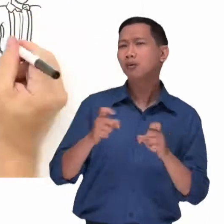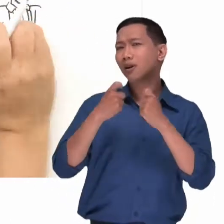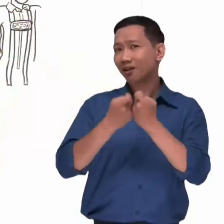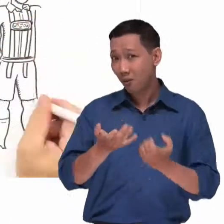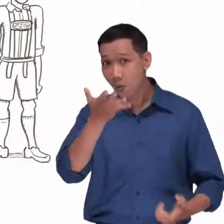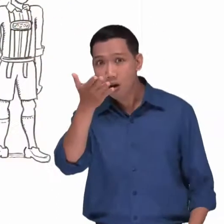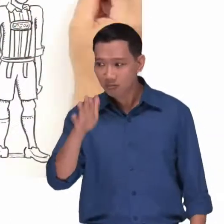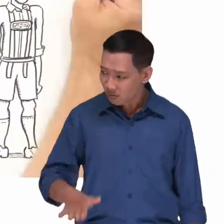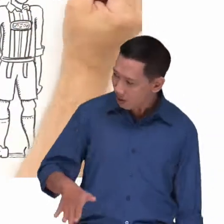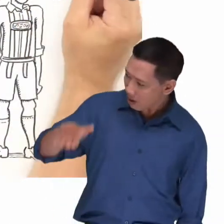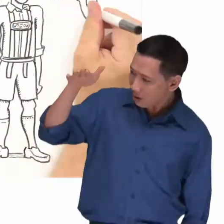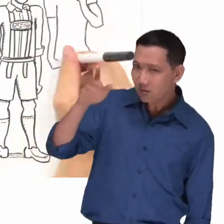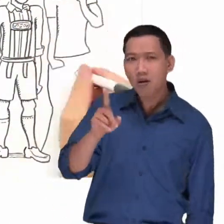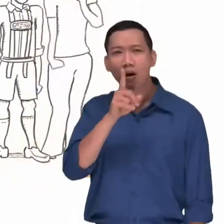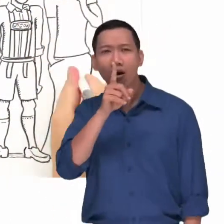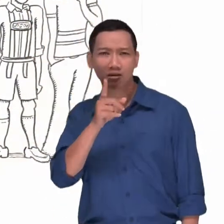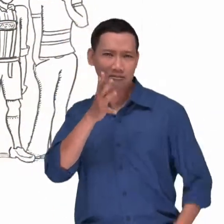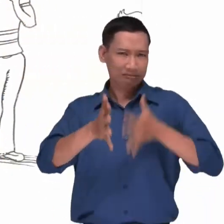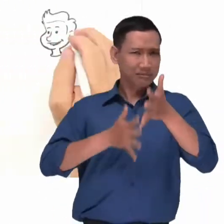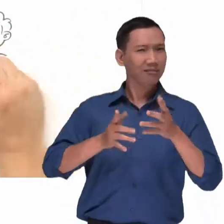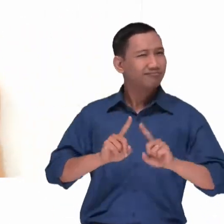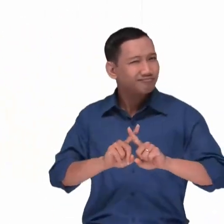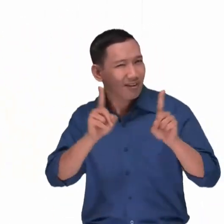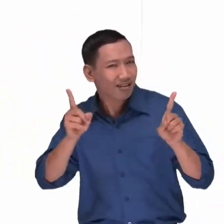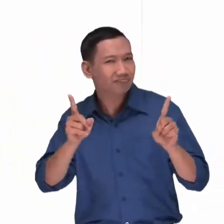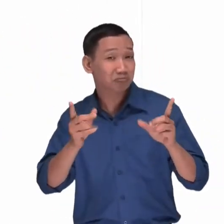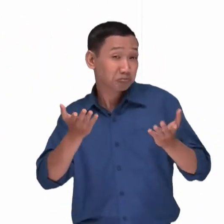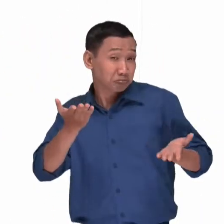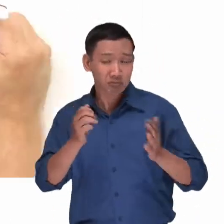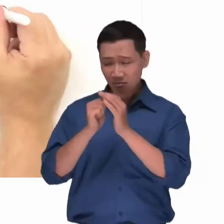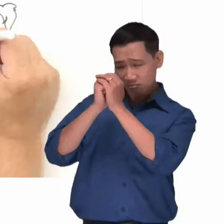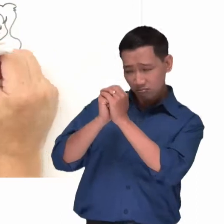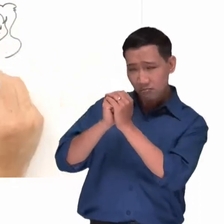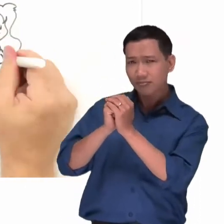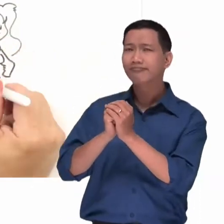Hãy subscribe cho kênh La School Để không bỏ lỡ những video hấp dẫn